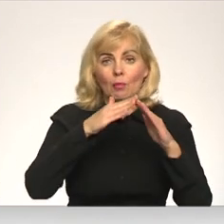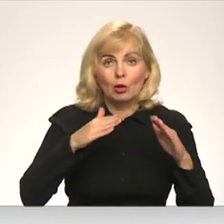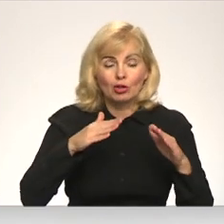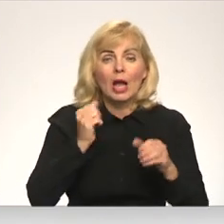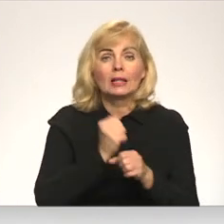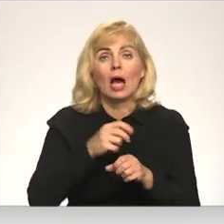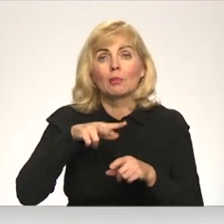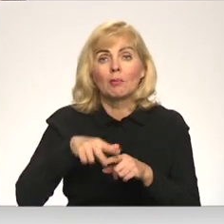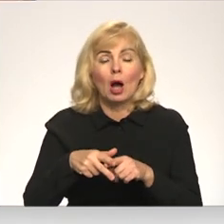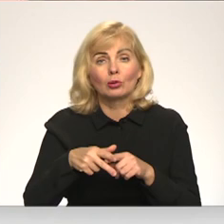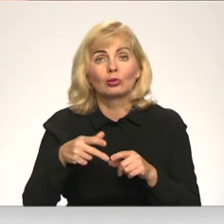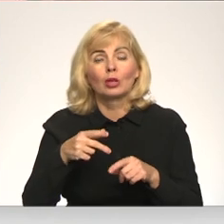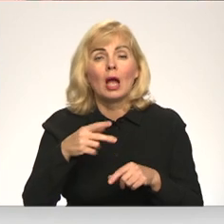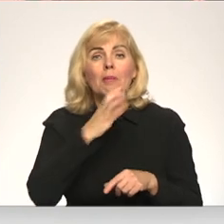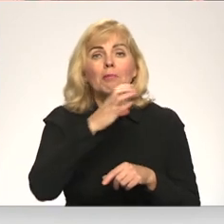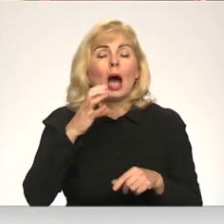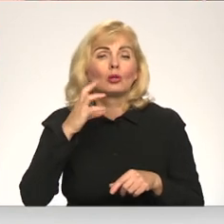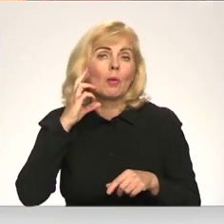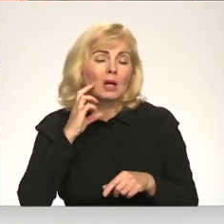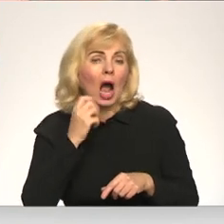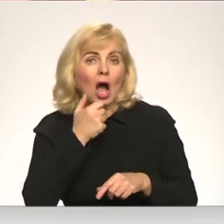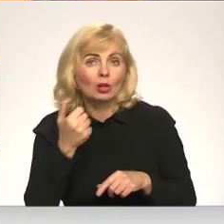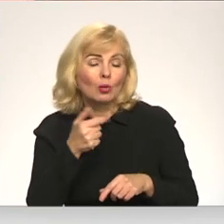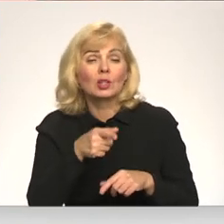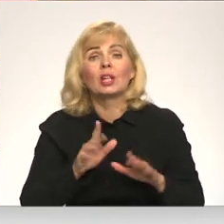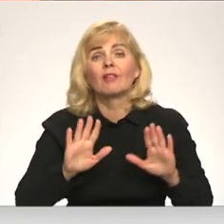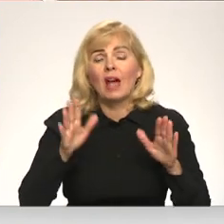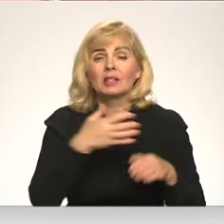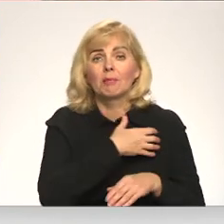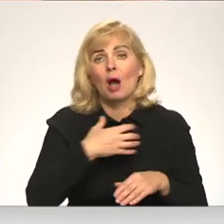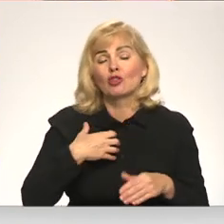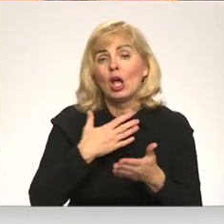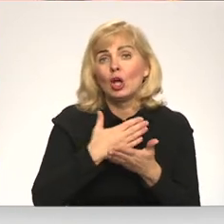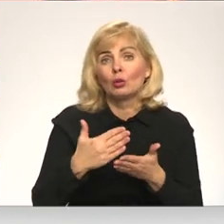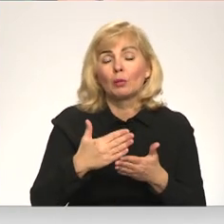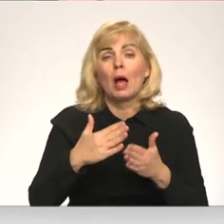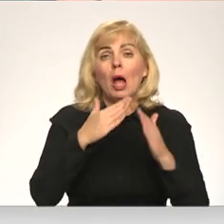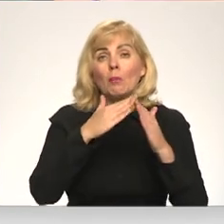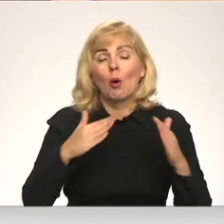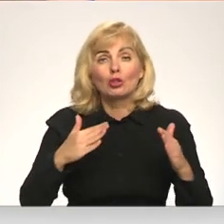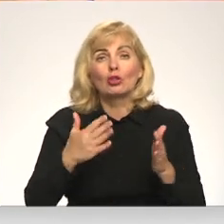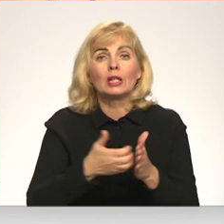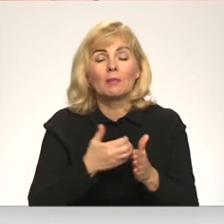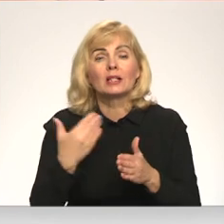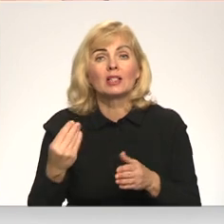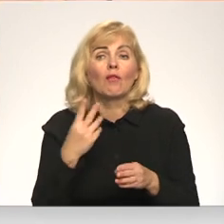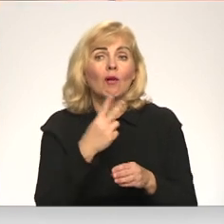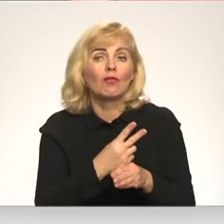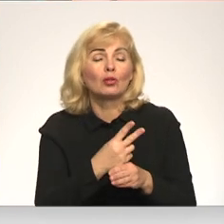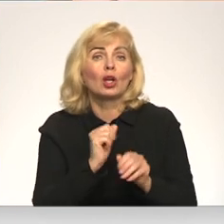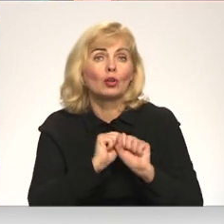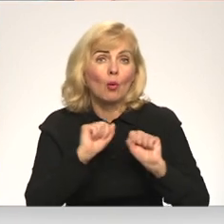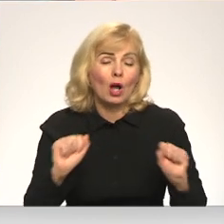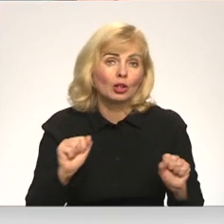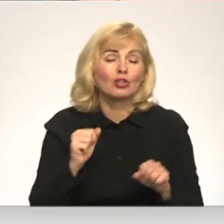pārtraukušas arī padomi gados. Ir veiksmīgi, konkrētās pašvaldības turpina muižu izmantot savu funkciju nodrošināšanai,